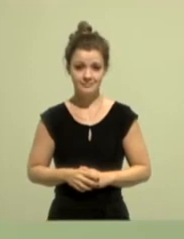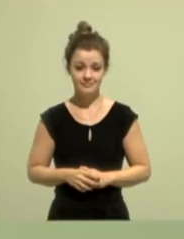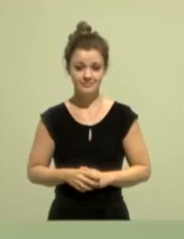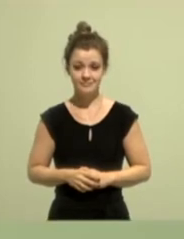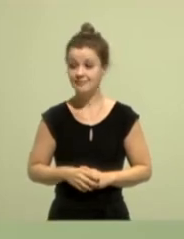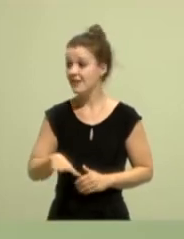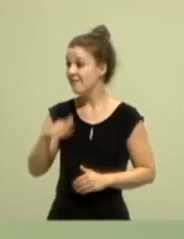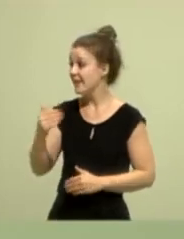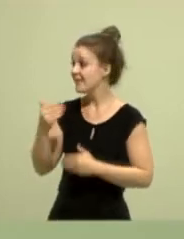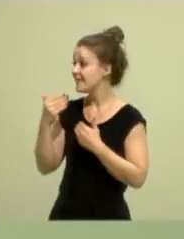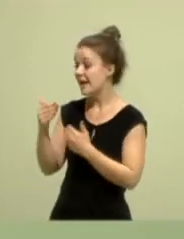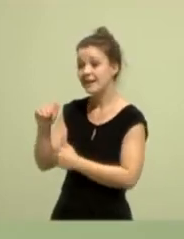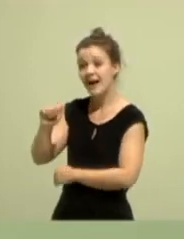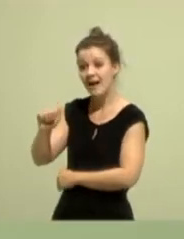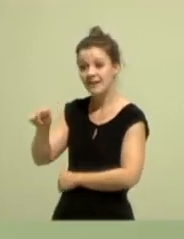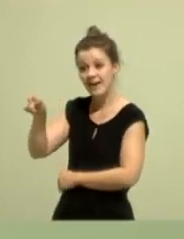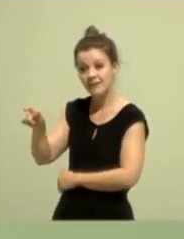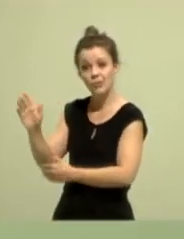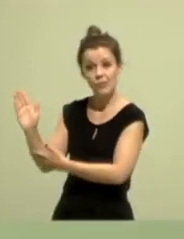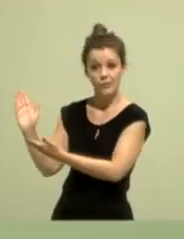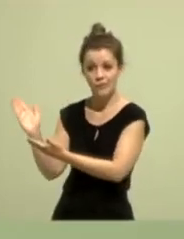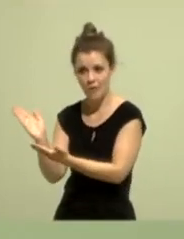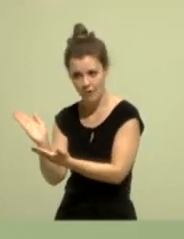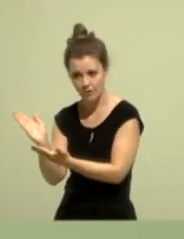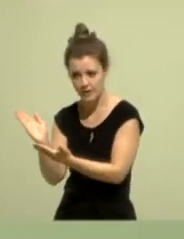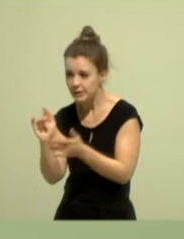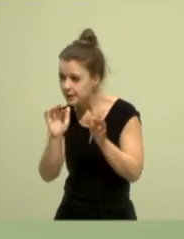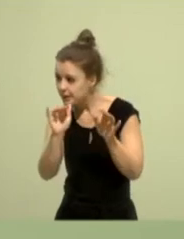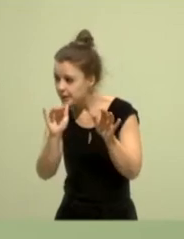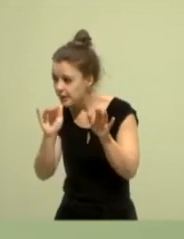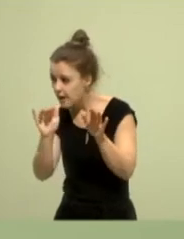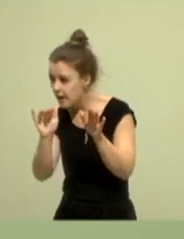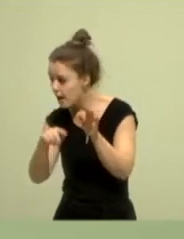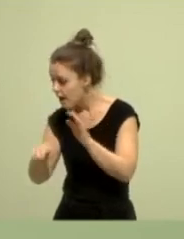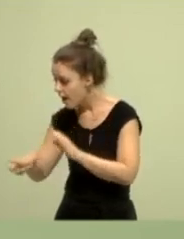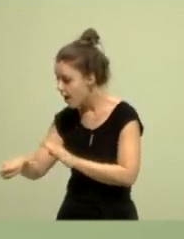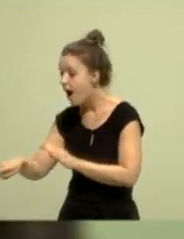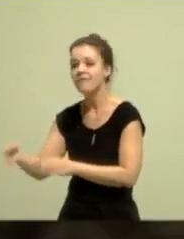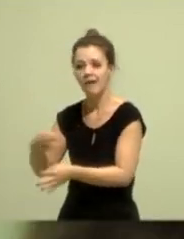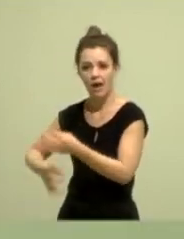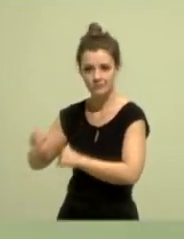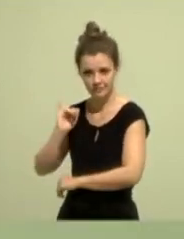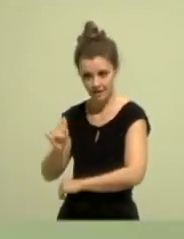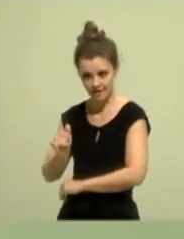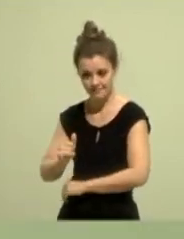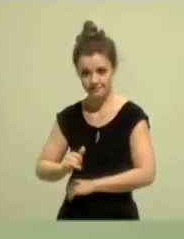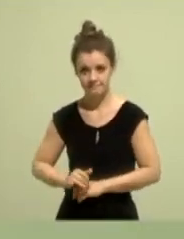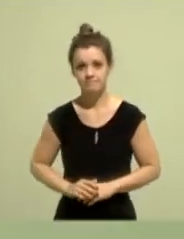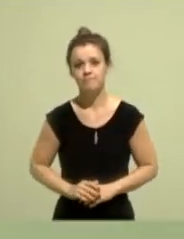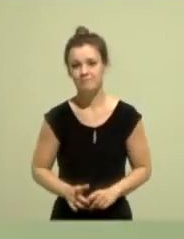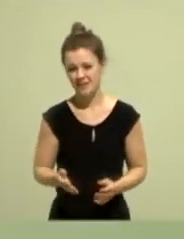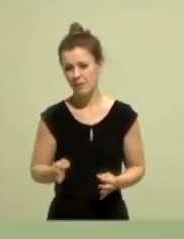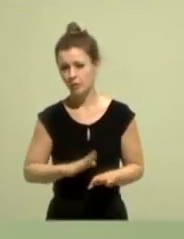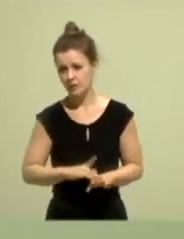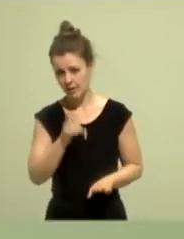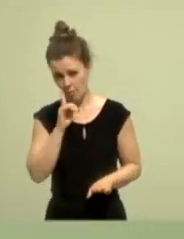Vielen Dank, Anja, für deine Vorstellung. Auch hier schaue ich mal, ob Fragen vorliegen. Ja, es gibt Fragen an dich. Wir brauchen hier einen Moment,